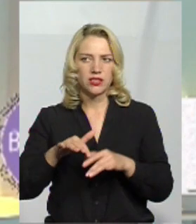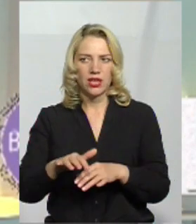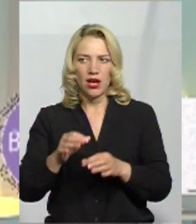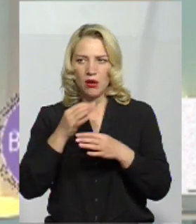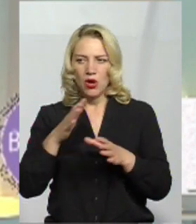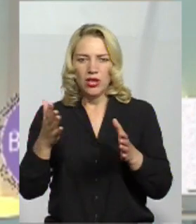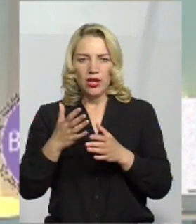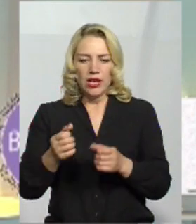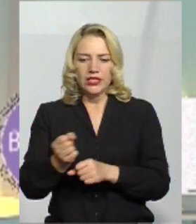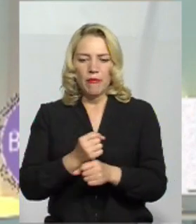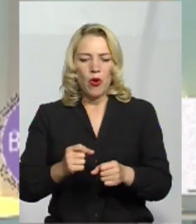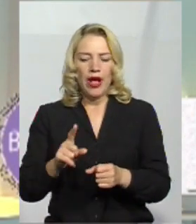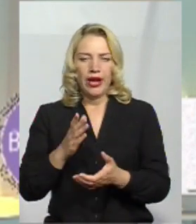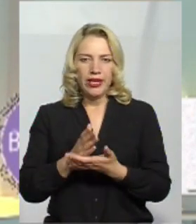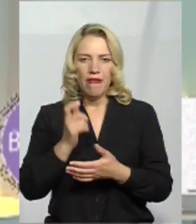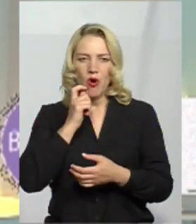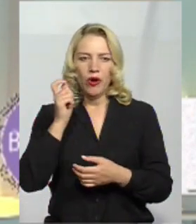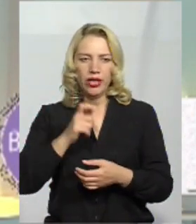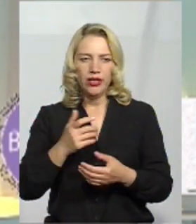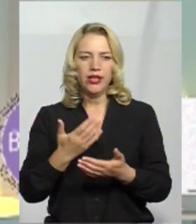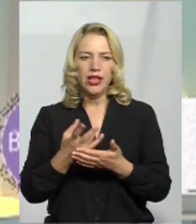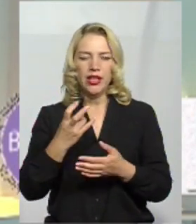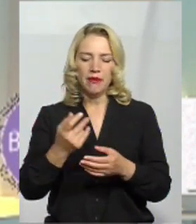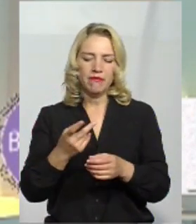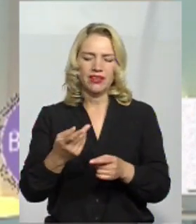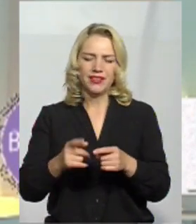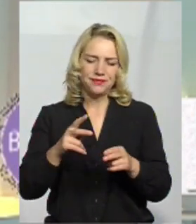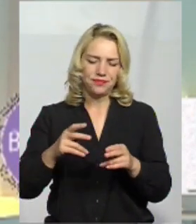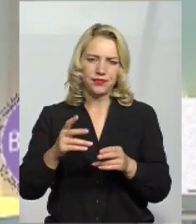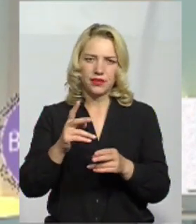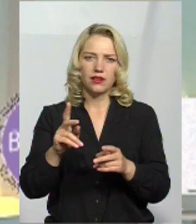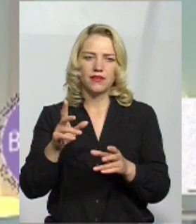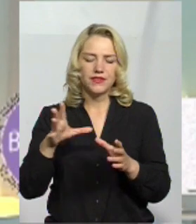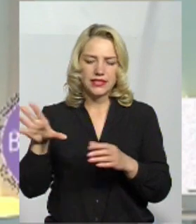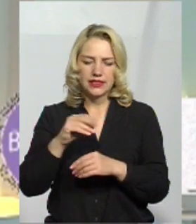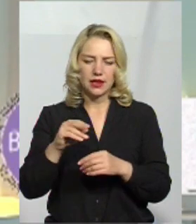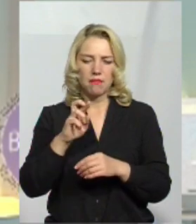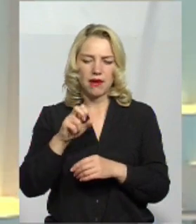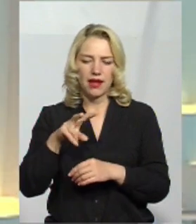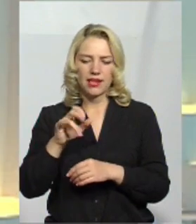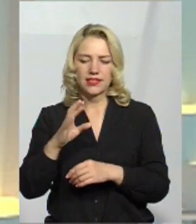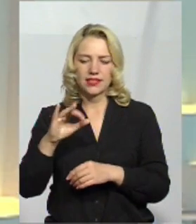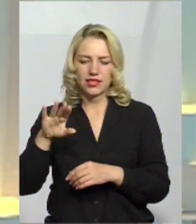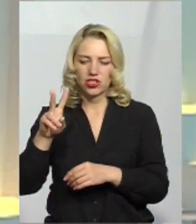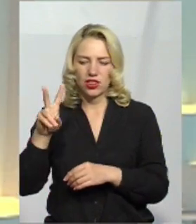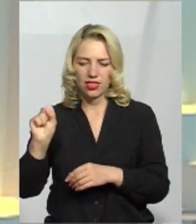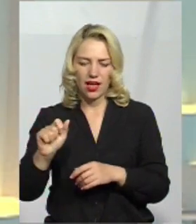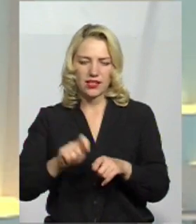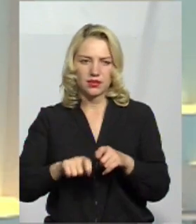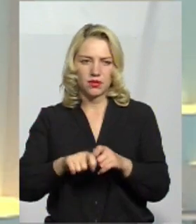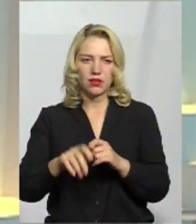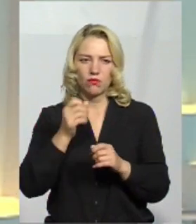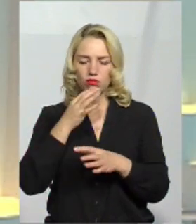Будь-яка зброя, яка є в Україні, скажімо так, нарізна або короткоствольна, проходить балістичну експертизу. Будь-який постріл,